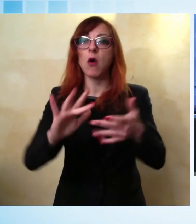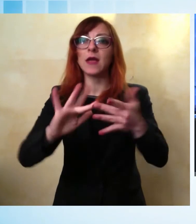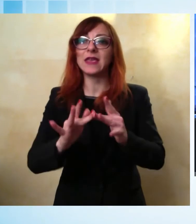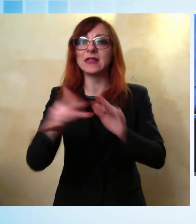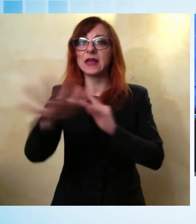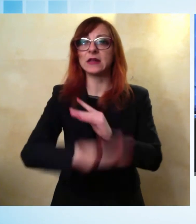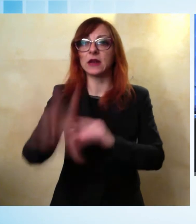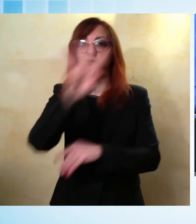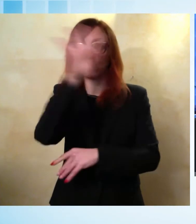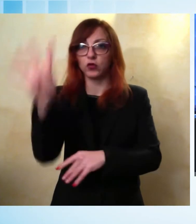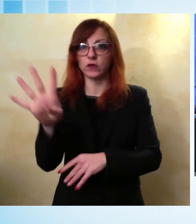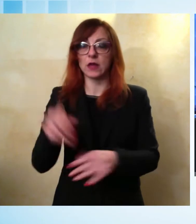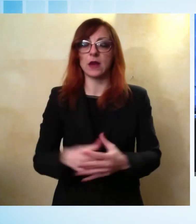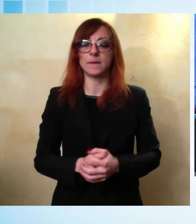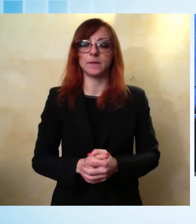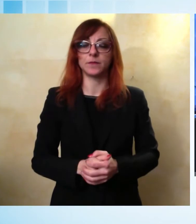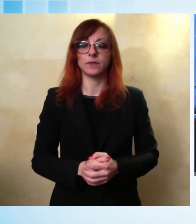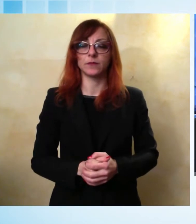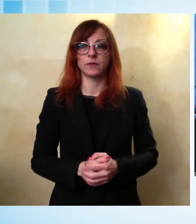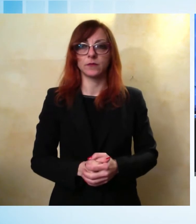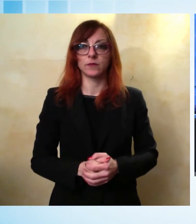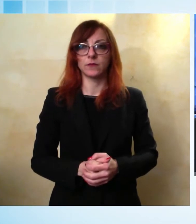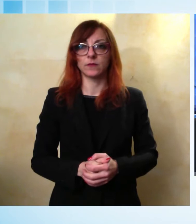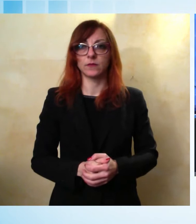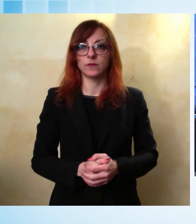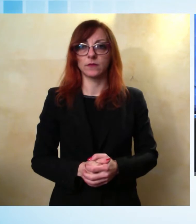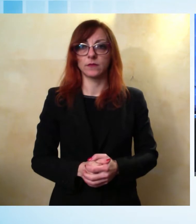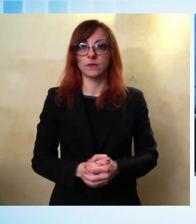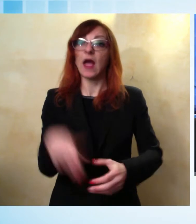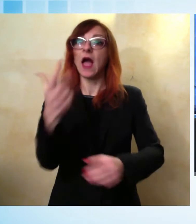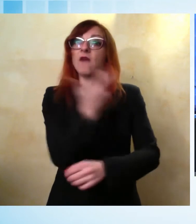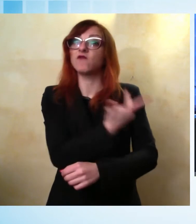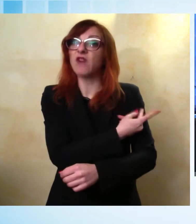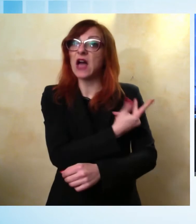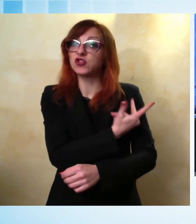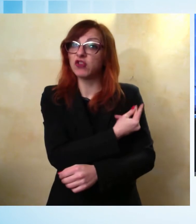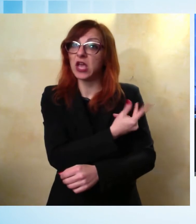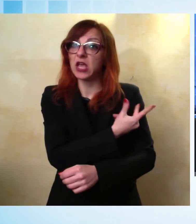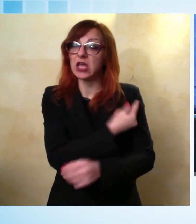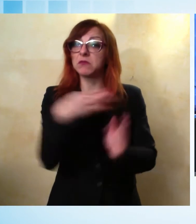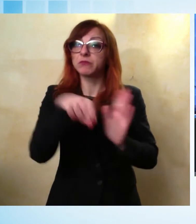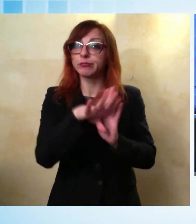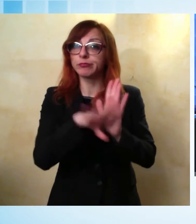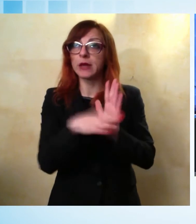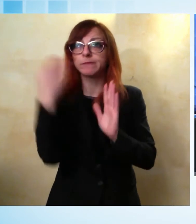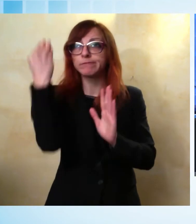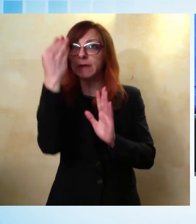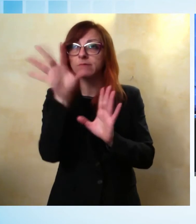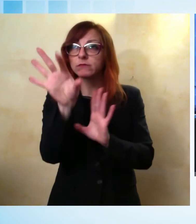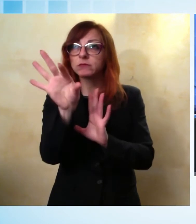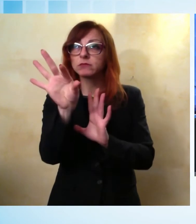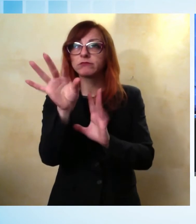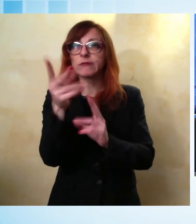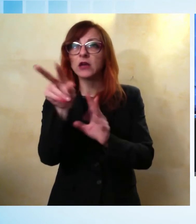E per quanto riguarda il piano vaccinale, si pensa a individuare una location, un hub lucchese